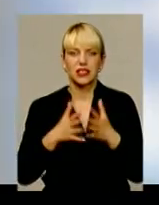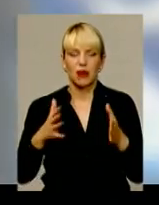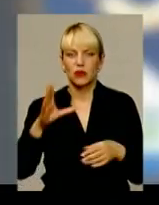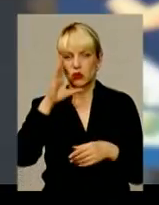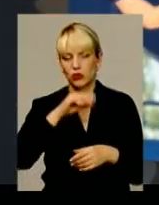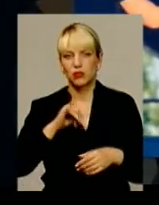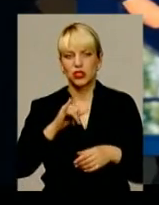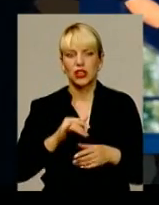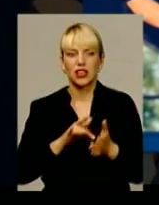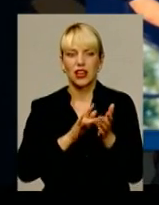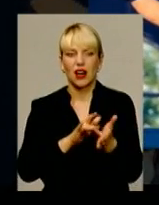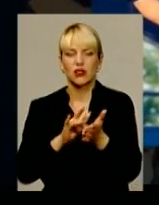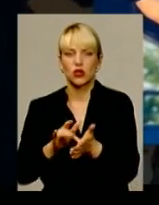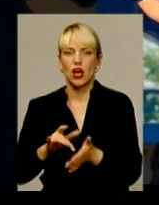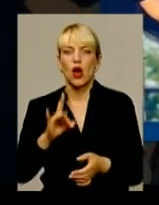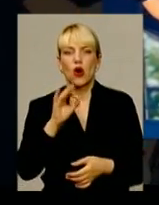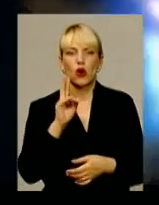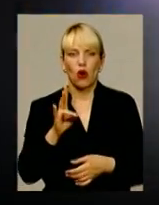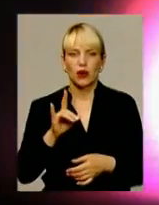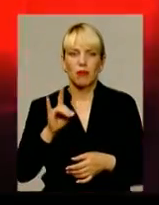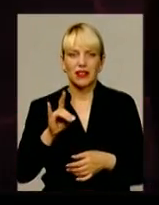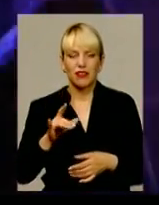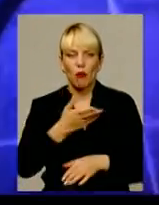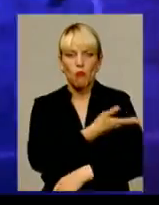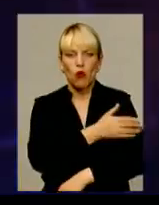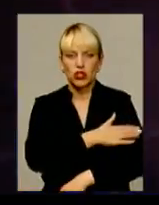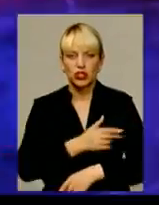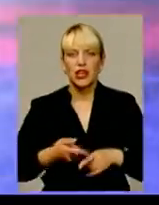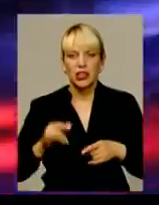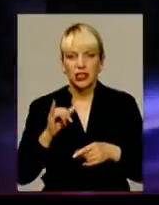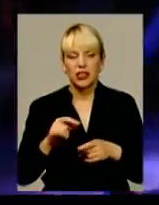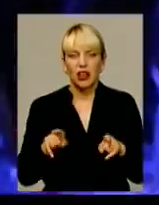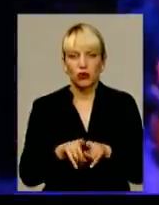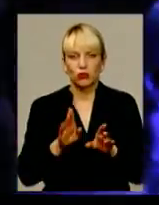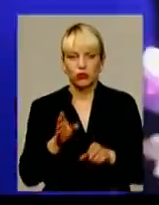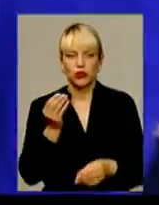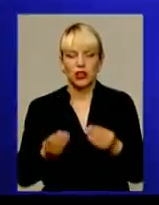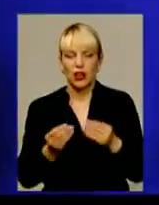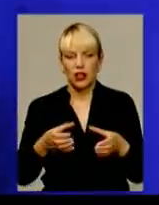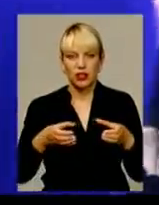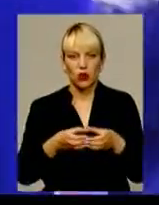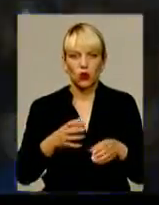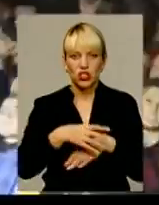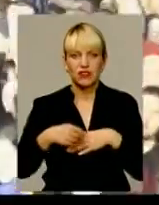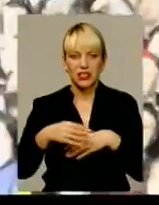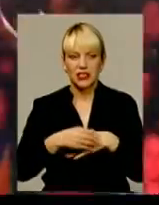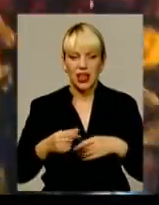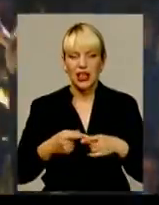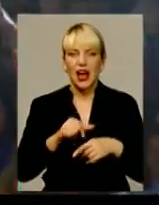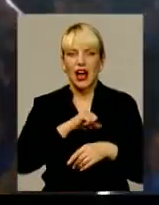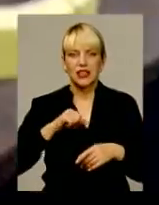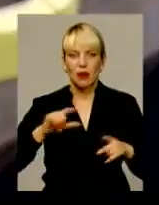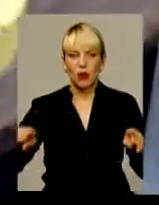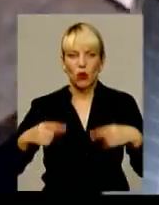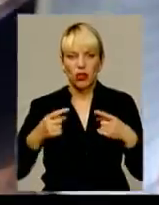успішних та гастролюючих рок-бендів в Польщі. Цьогоріч на фестивалі також гратиме гурт із Швейцарії. А самі